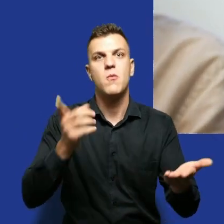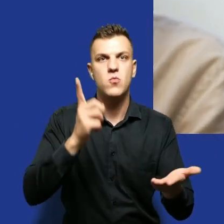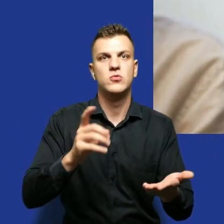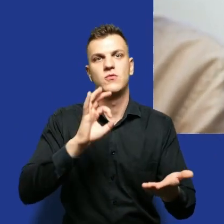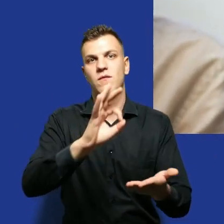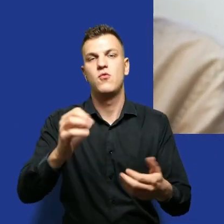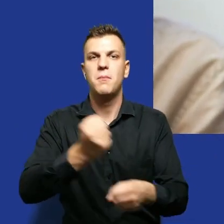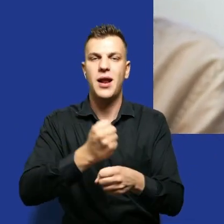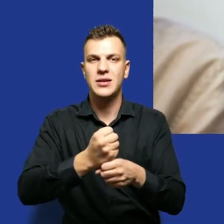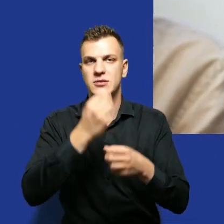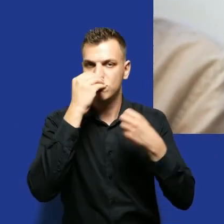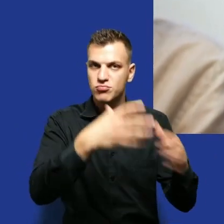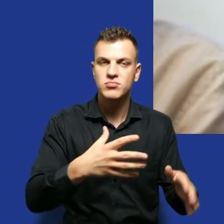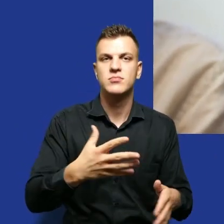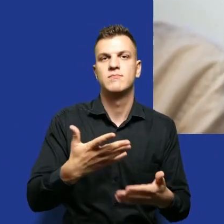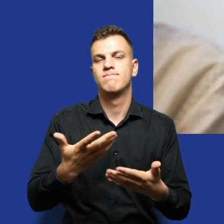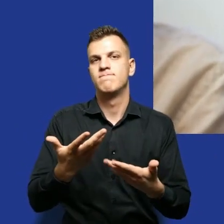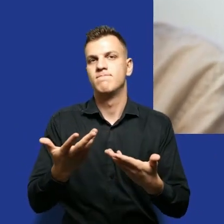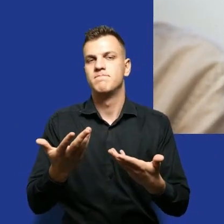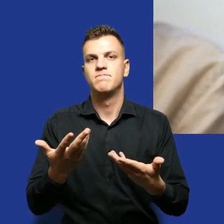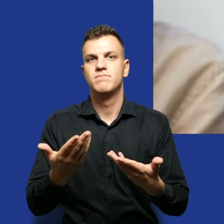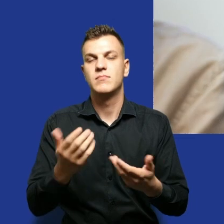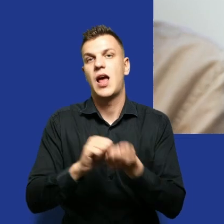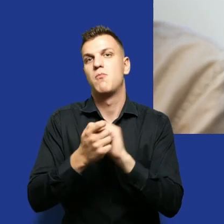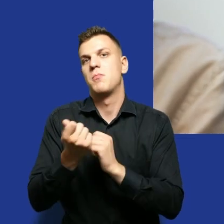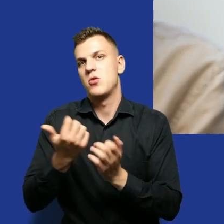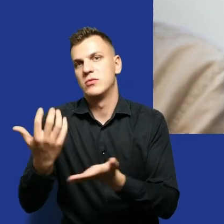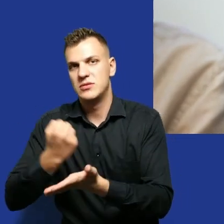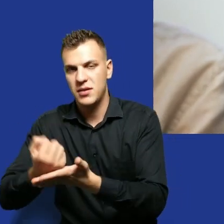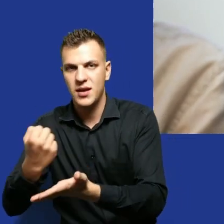własną pracę albo zebrać pieniądze.